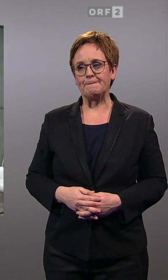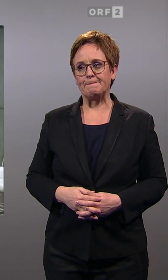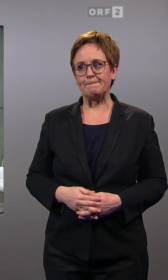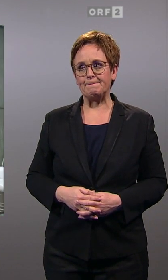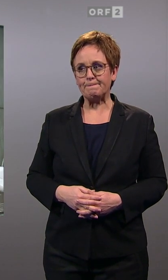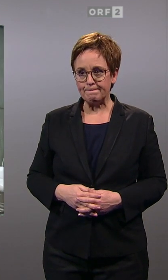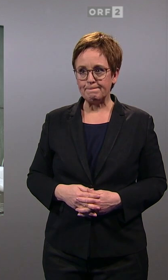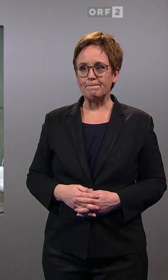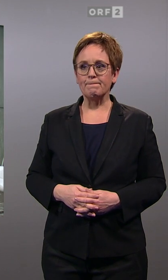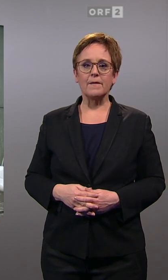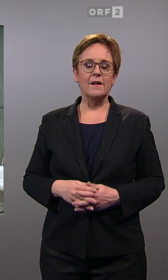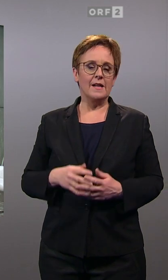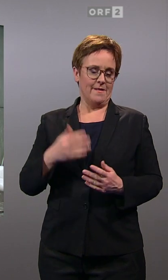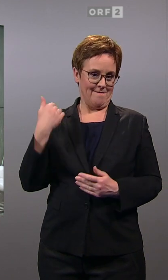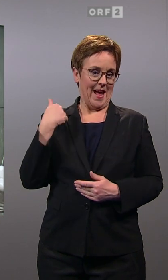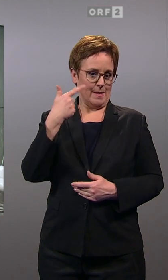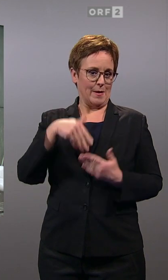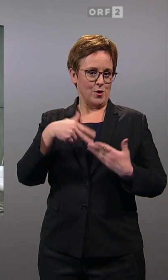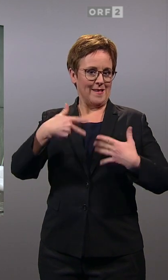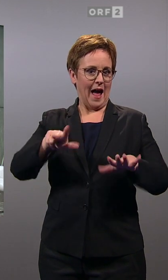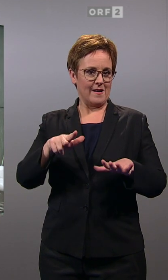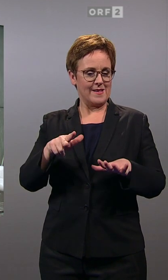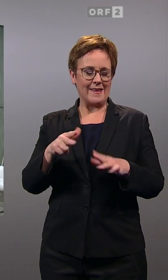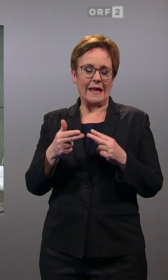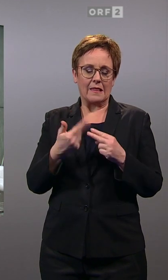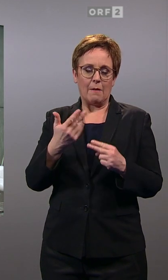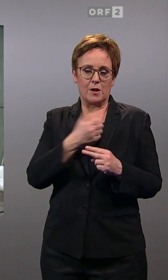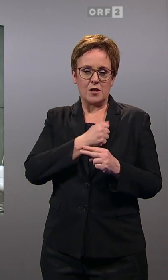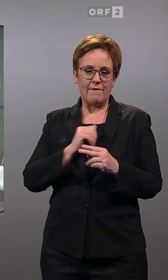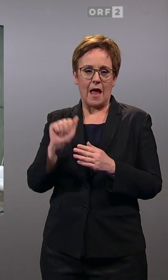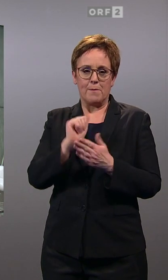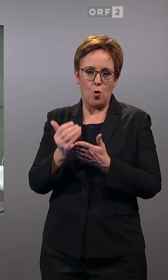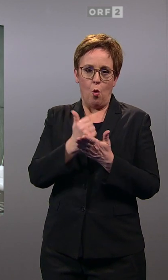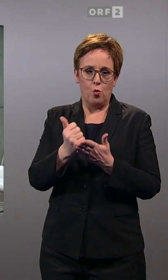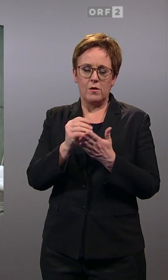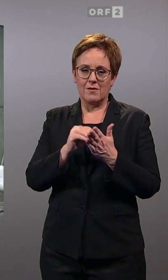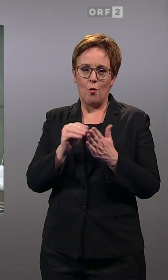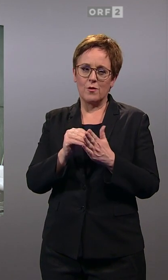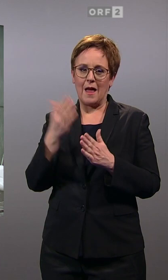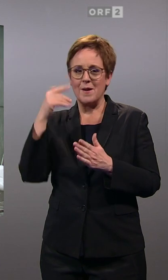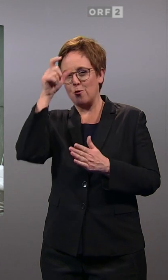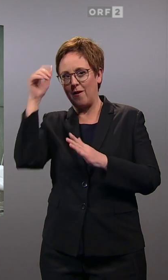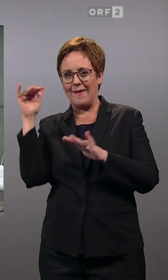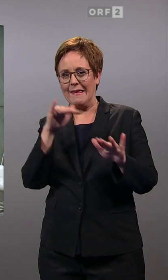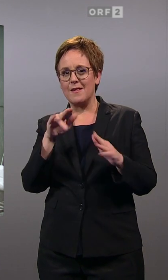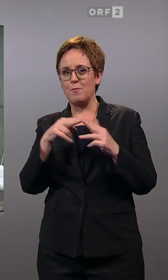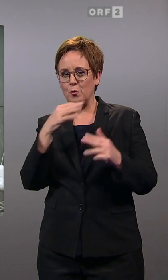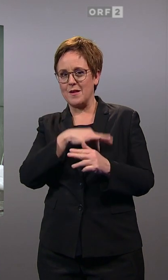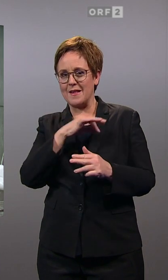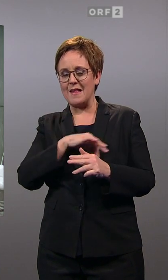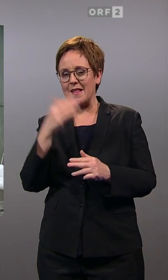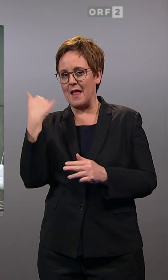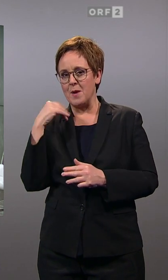Ja, dass die Absolute, die 2018 noch knapp verteidigt wurde, wohlgemerkt mit türkisem Rückenwind vom damaligen Bundeskanzler